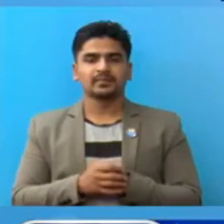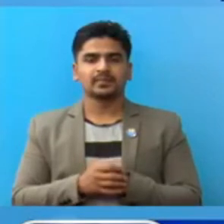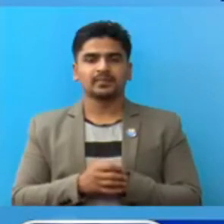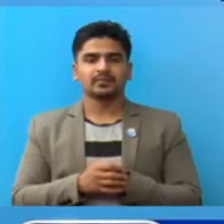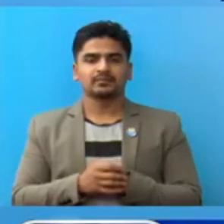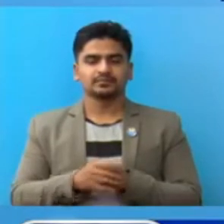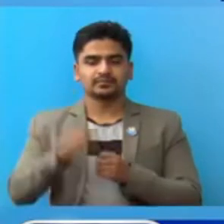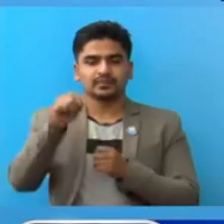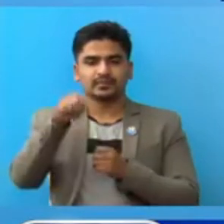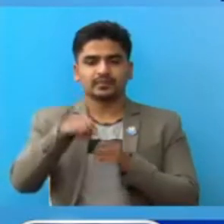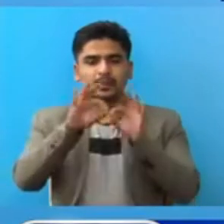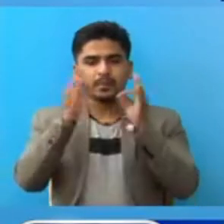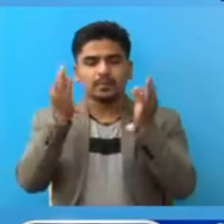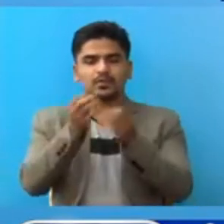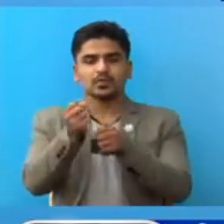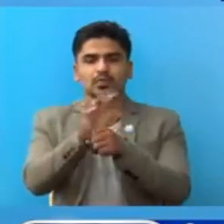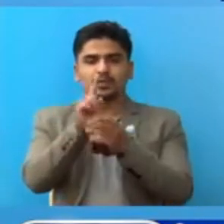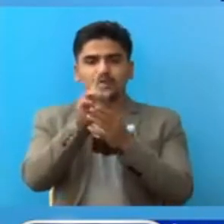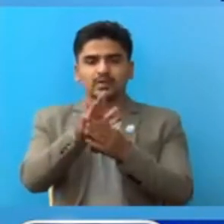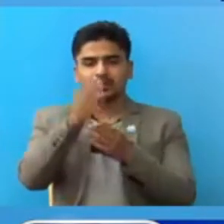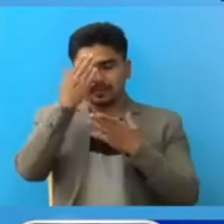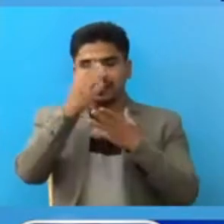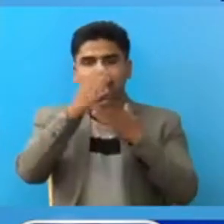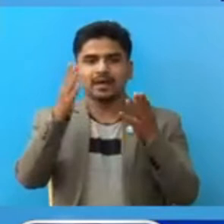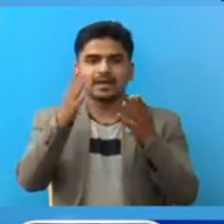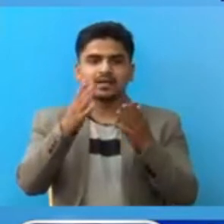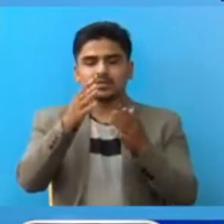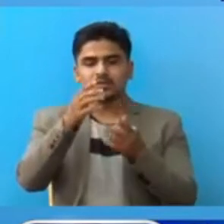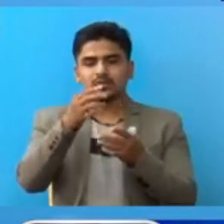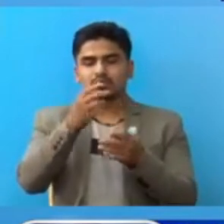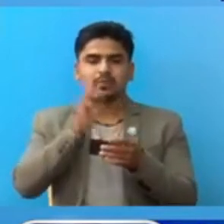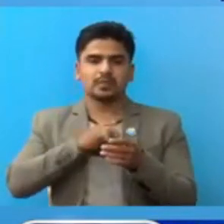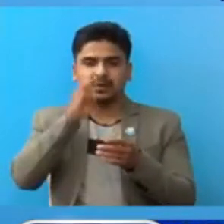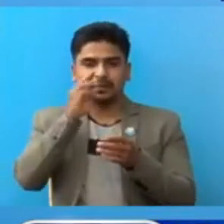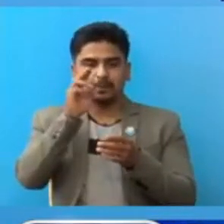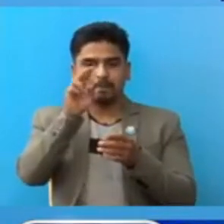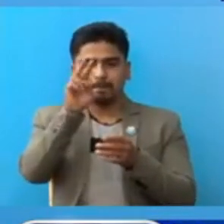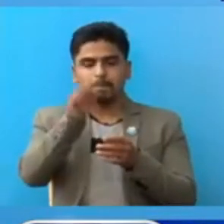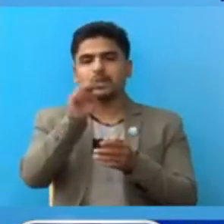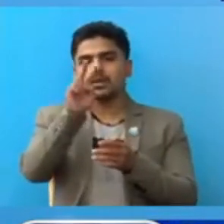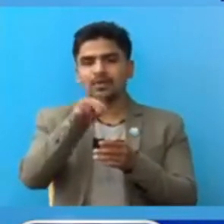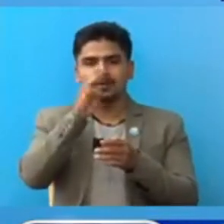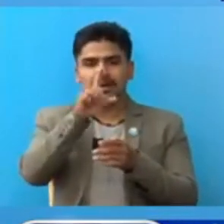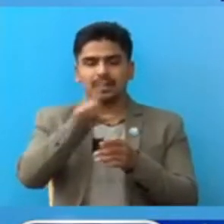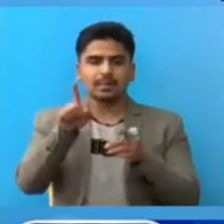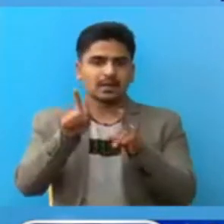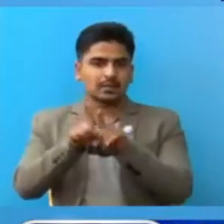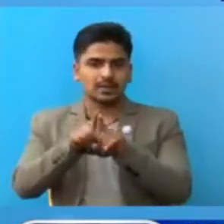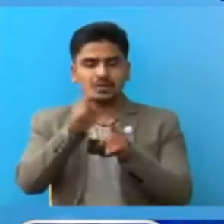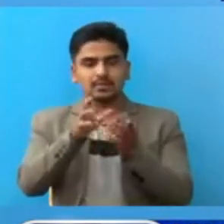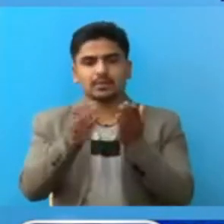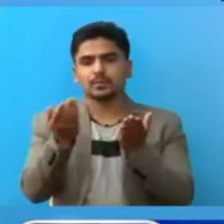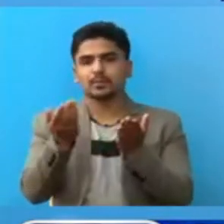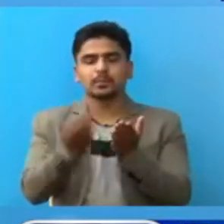हाल विश्वने कोविड उन्नाईस महामारी को चपेटरमा परेको संदर्वमा नेपाल पनी एस वाट